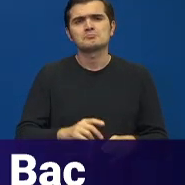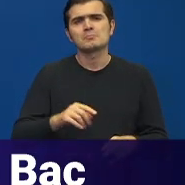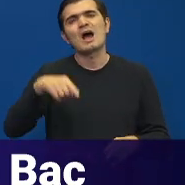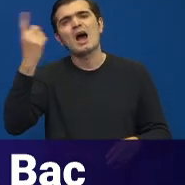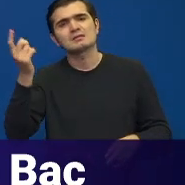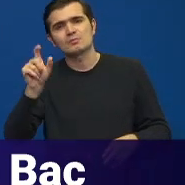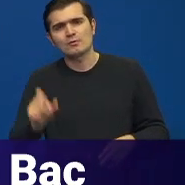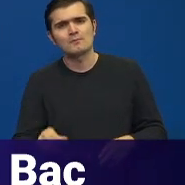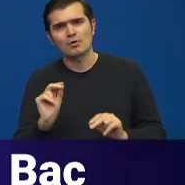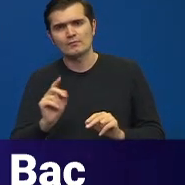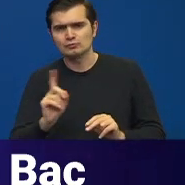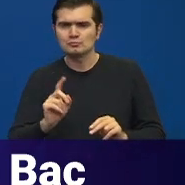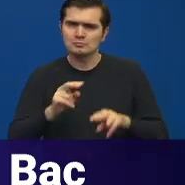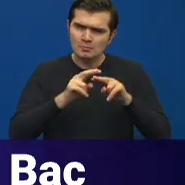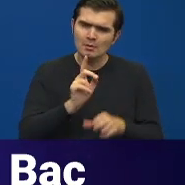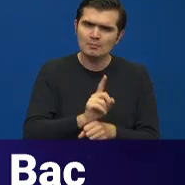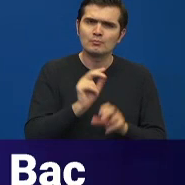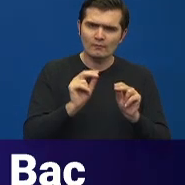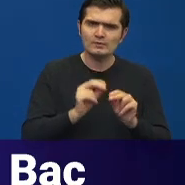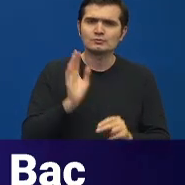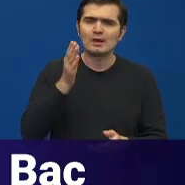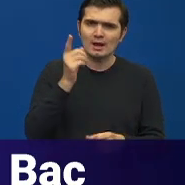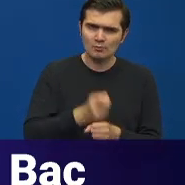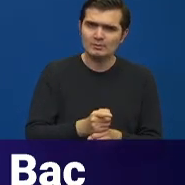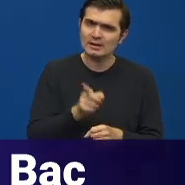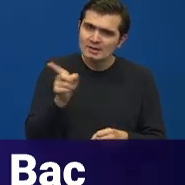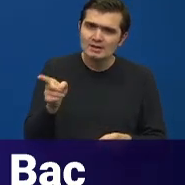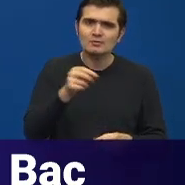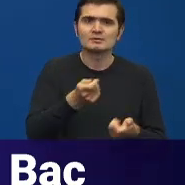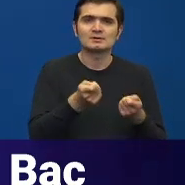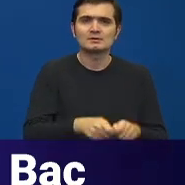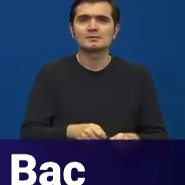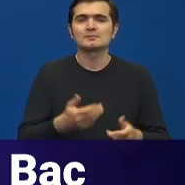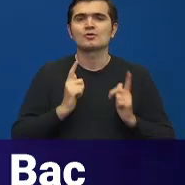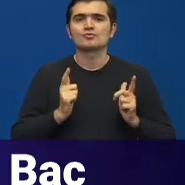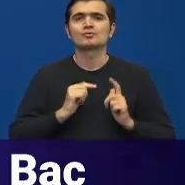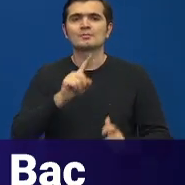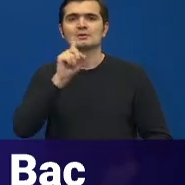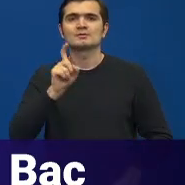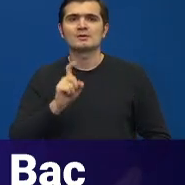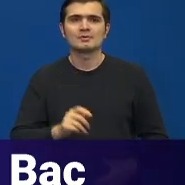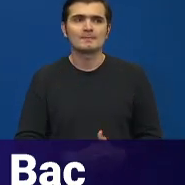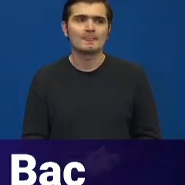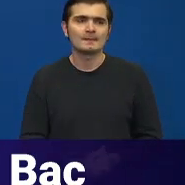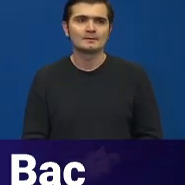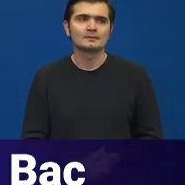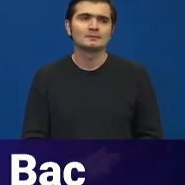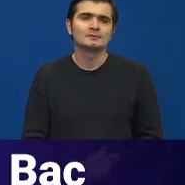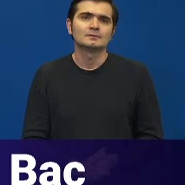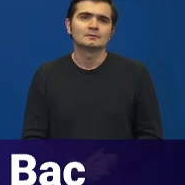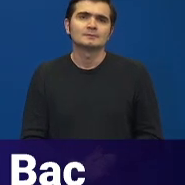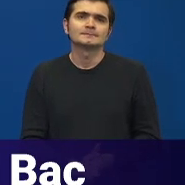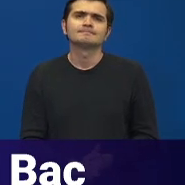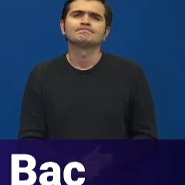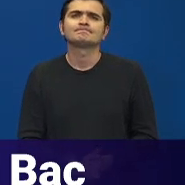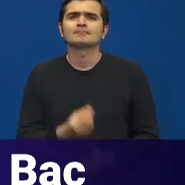are în dreptul său această obligație. Dacă aveți întrebări... Să ne vedem la unui ministru, Silviața Tafir,